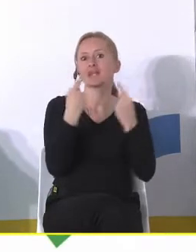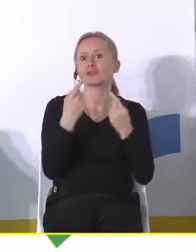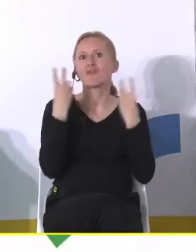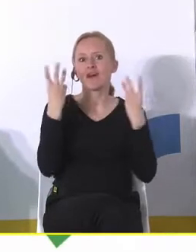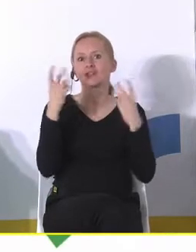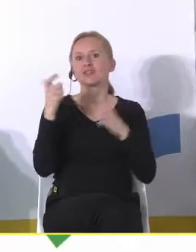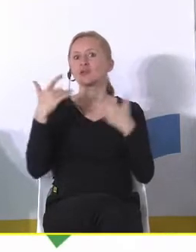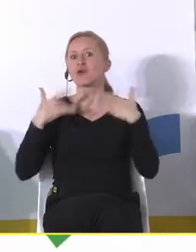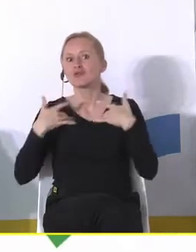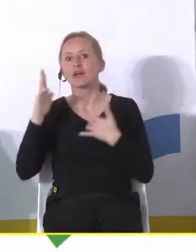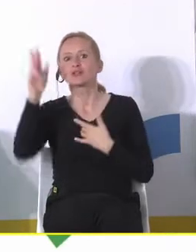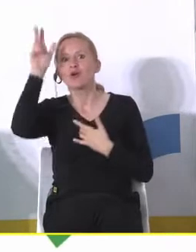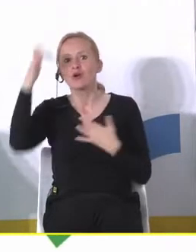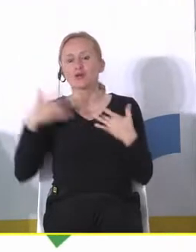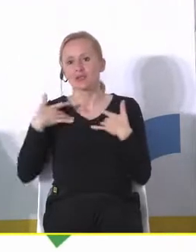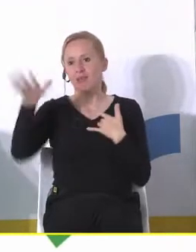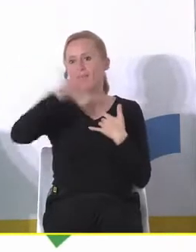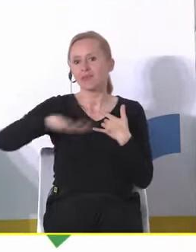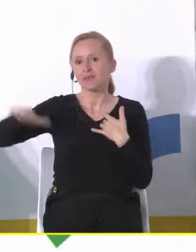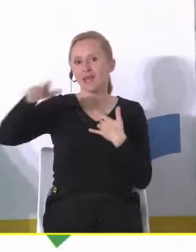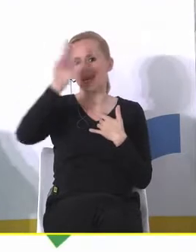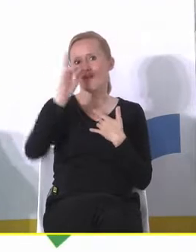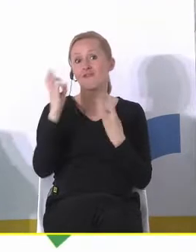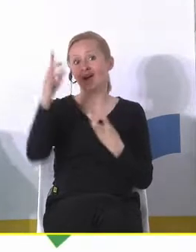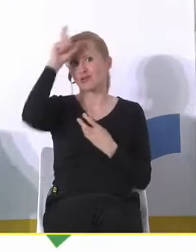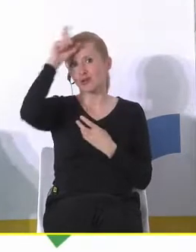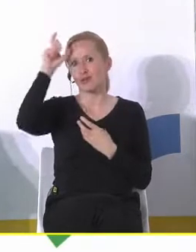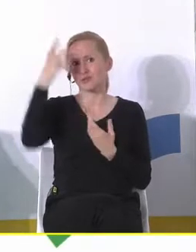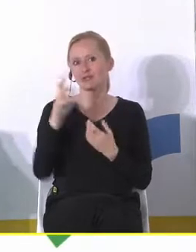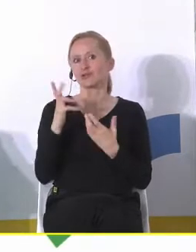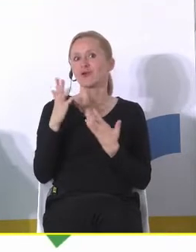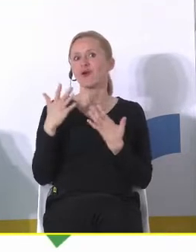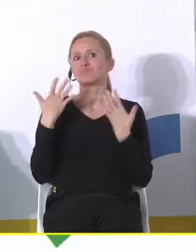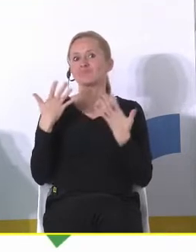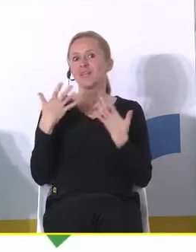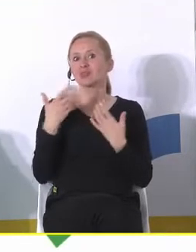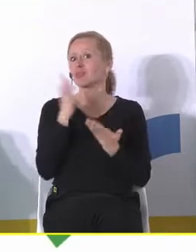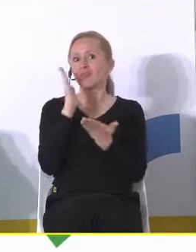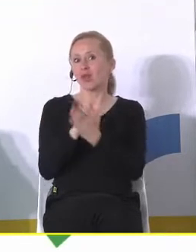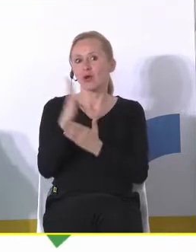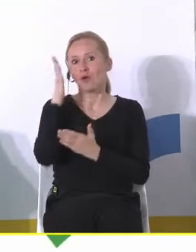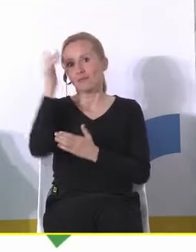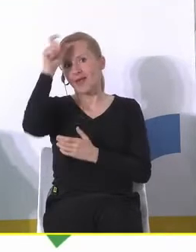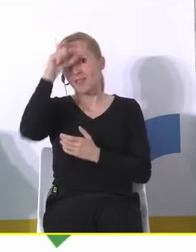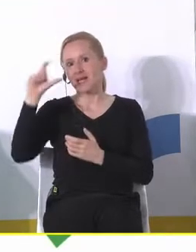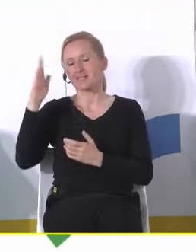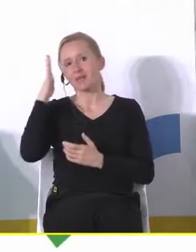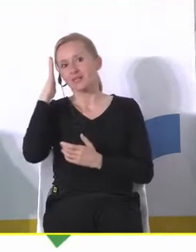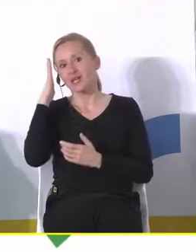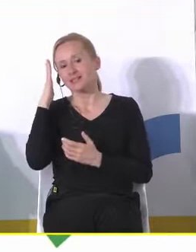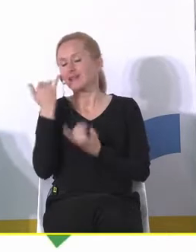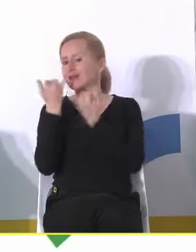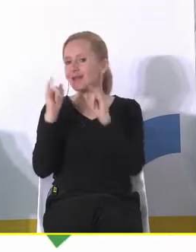strumień życia, który na tym terytorium mieszka i chce mieszkać i oni się nie nazywają mieszkańcy, tylko,